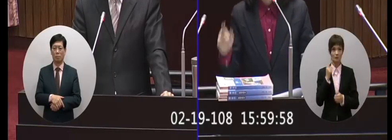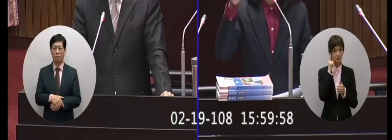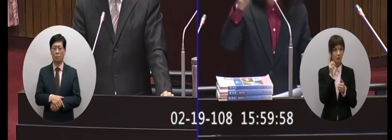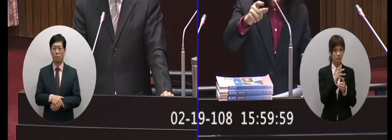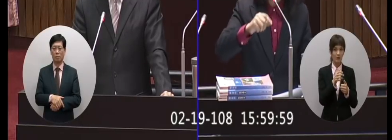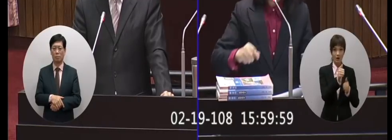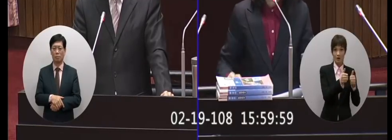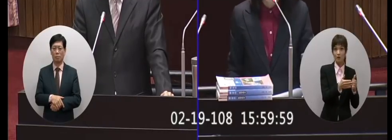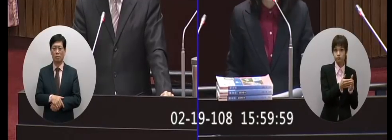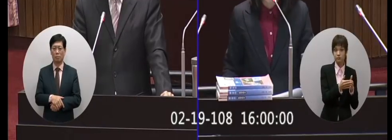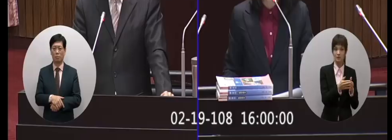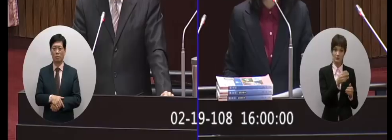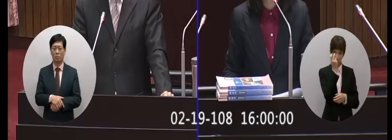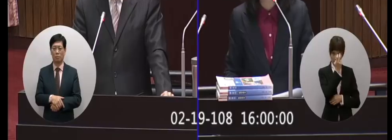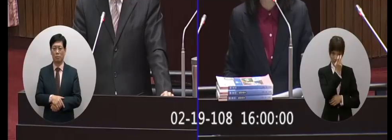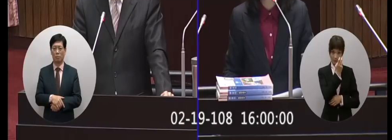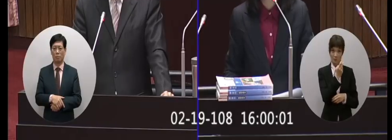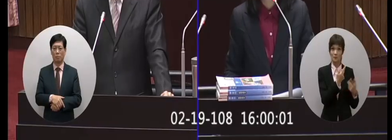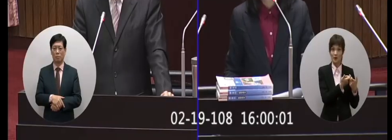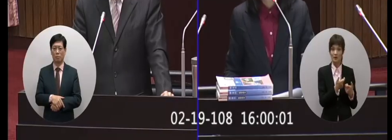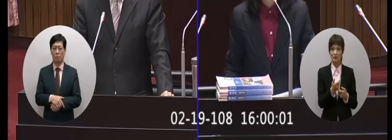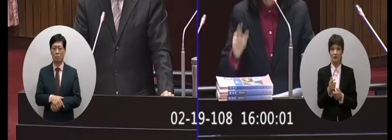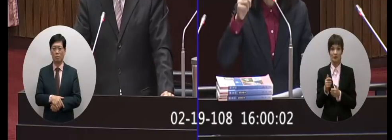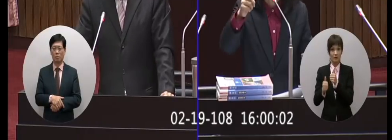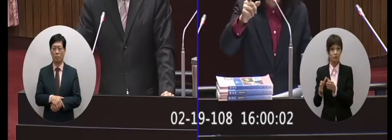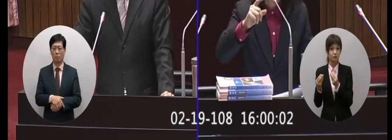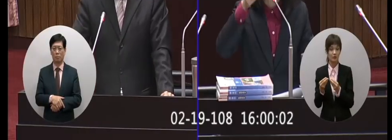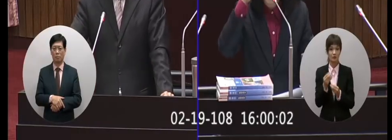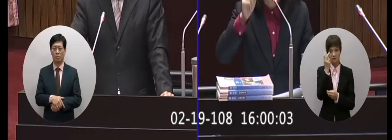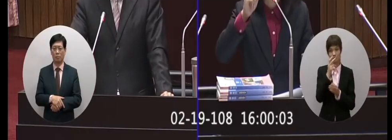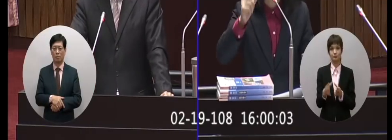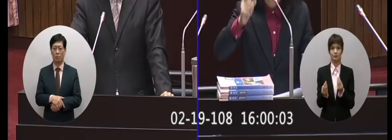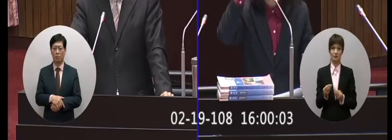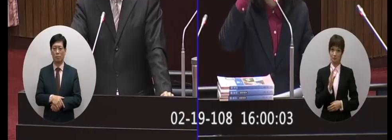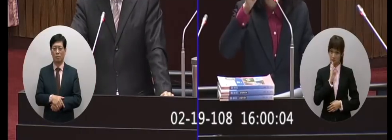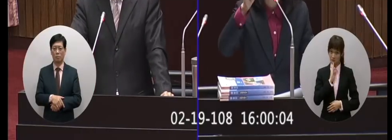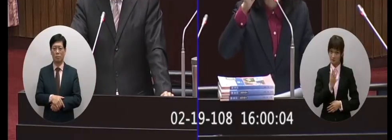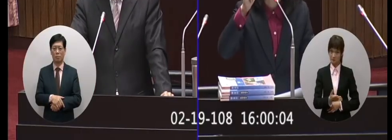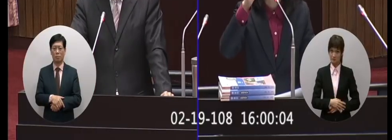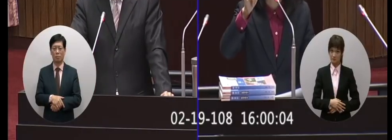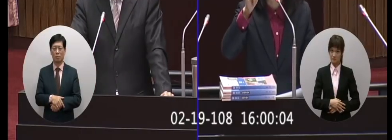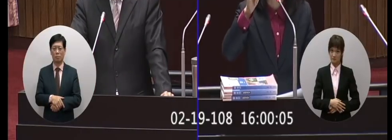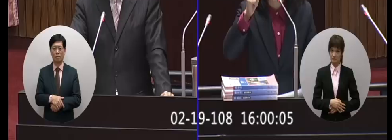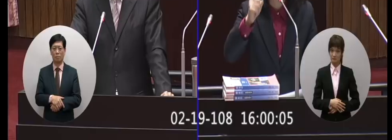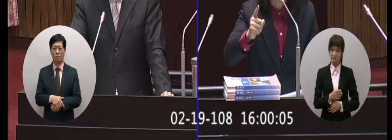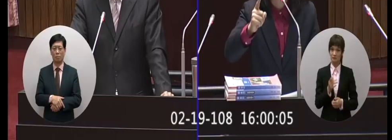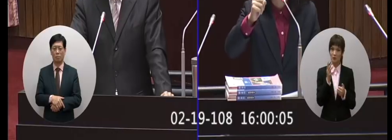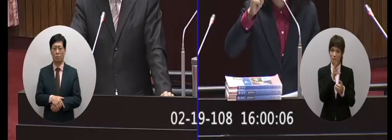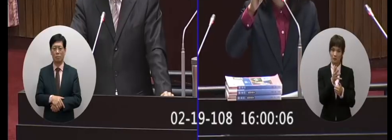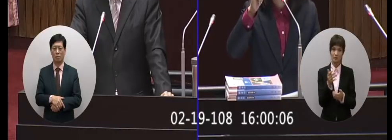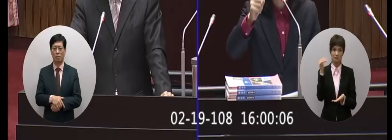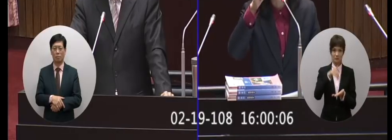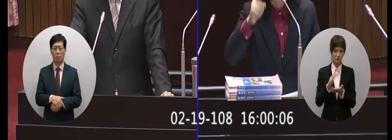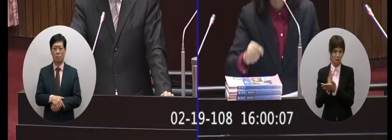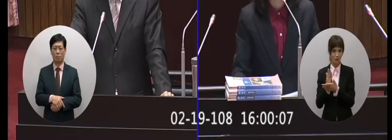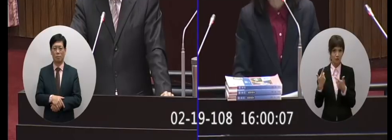審查不考的不用審查是這樣嗎還有請問一下我為什麼要問你說到底有沒有教科書